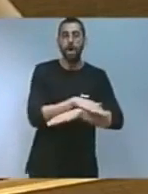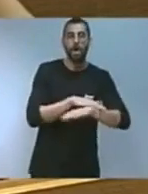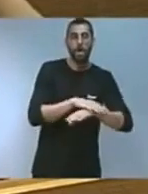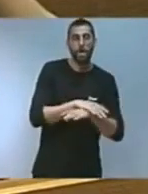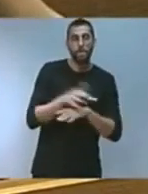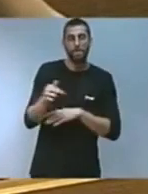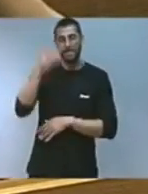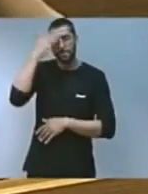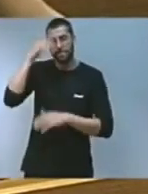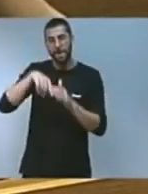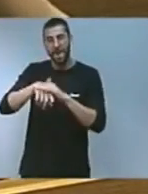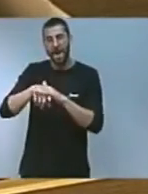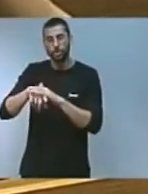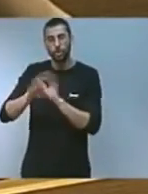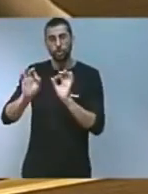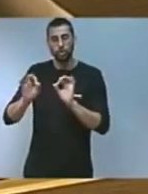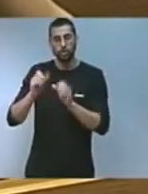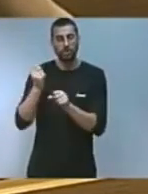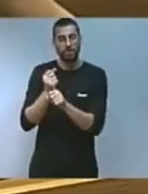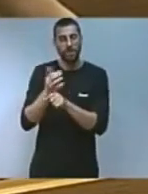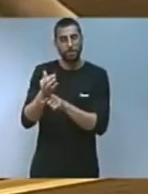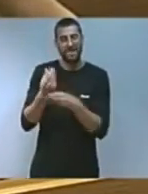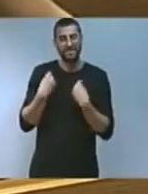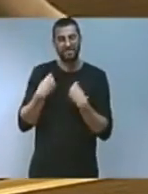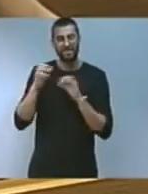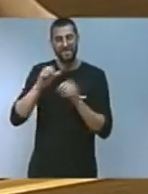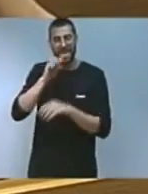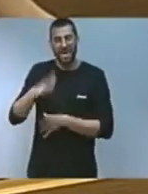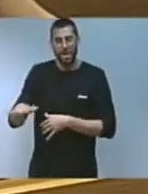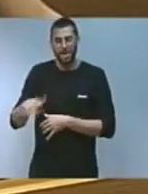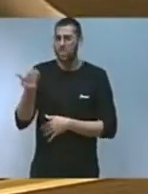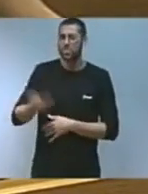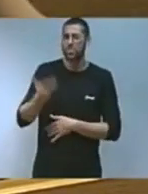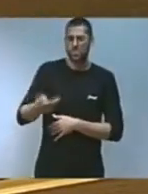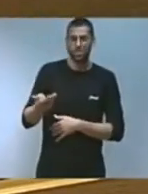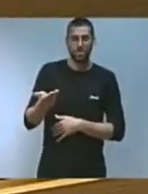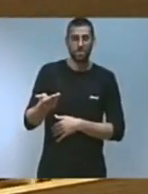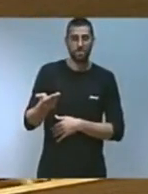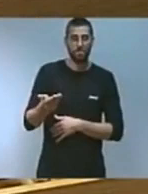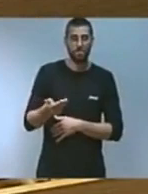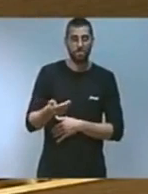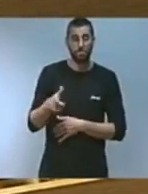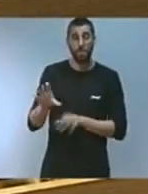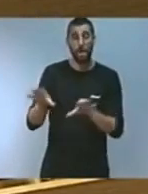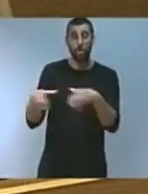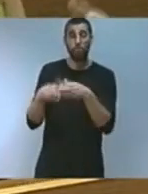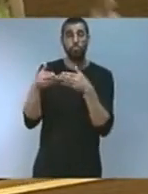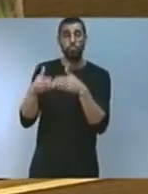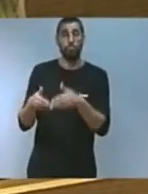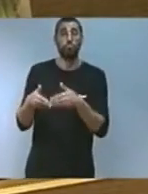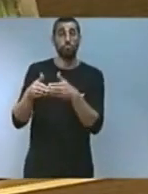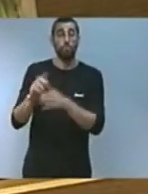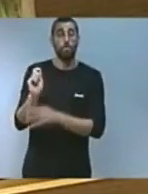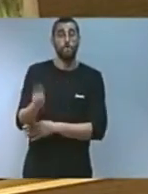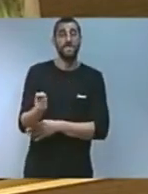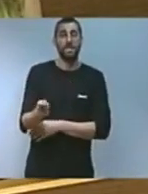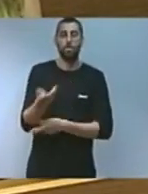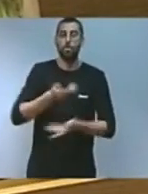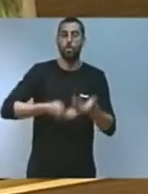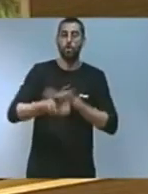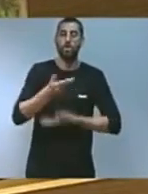actors que treballen i viuen la mare és importantíssima és loable com la cofradia de pescadors col·laboren periòdicament en la